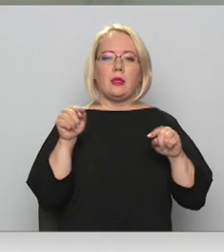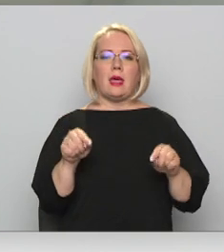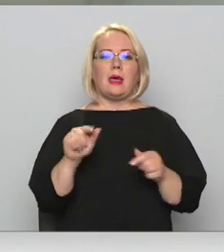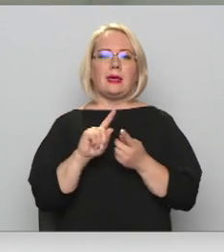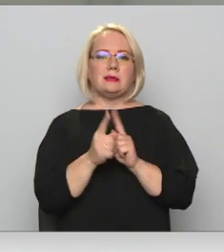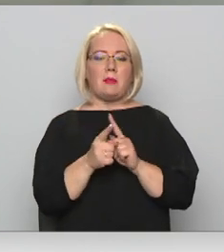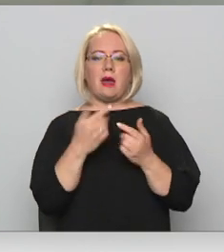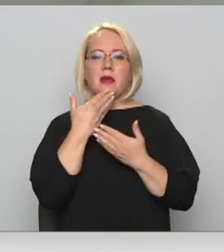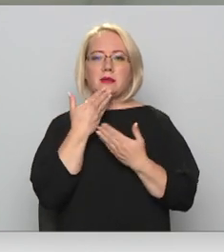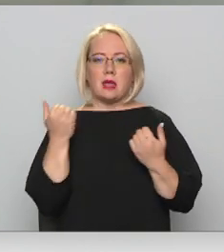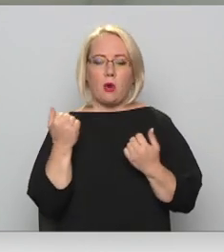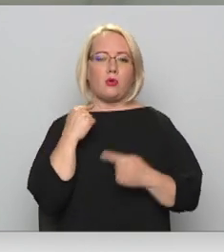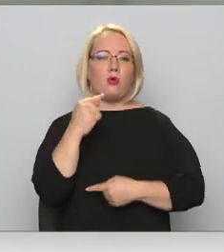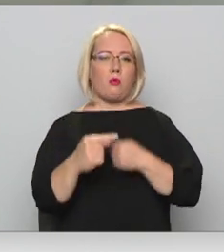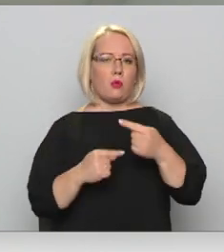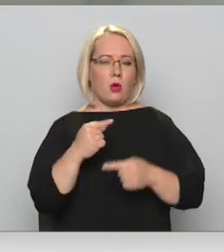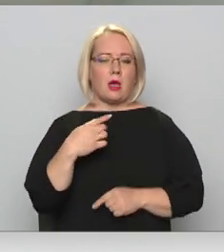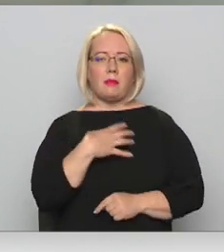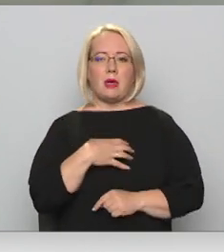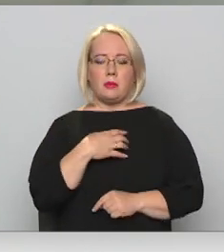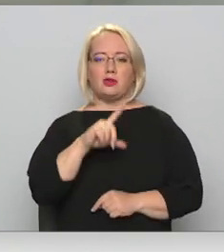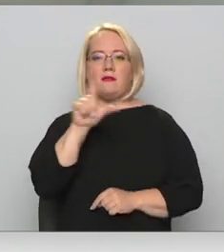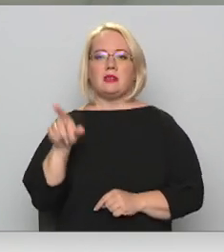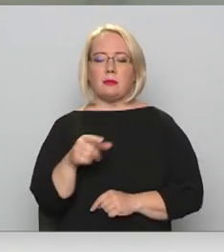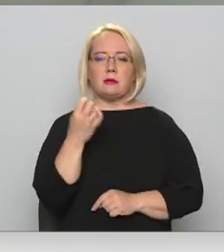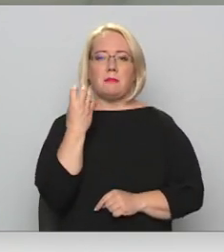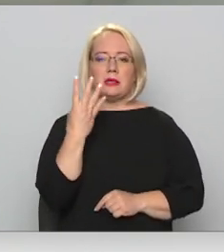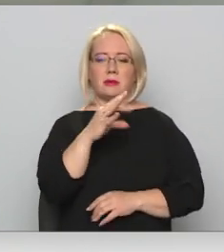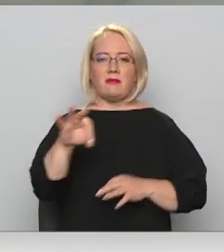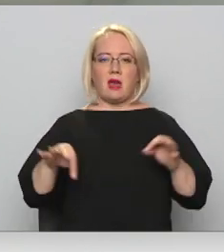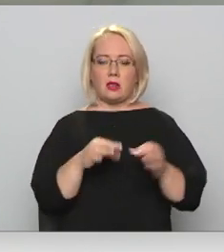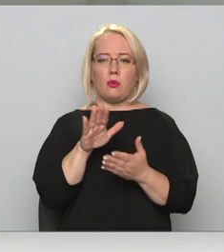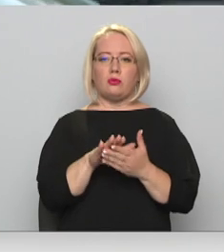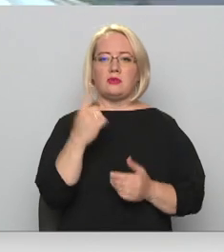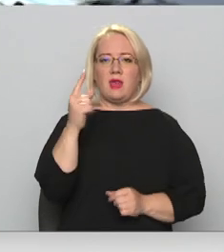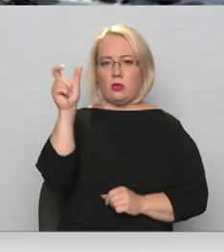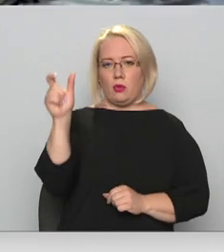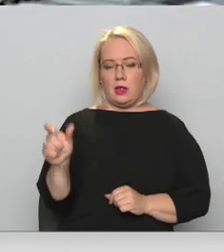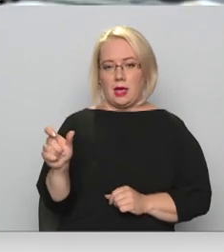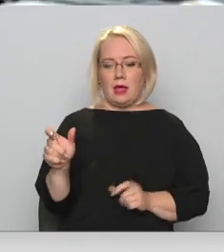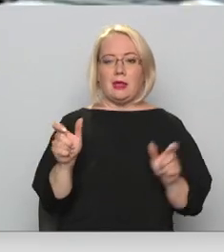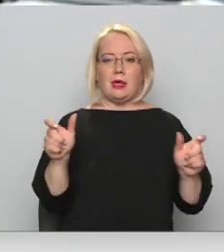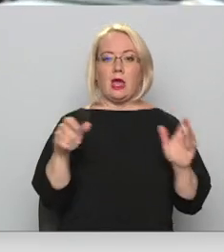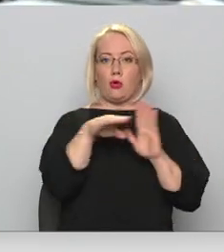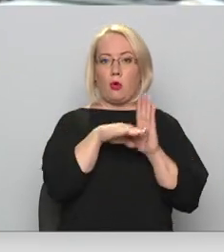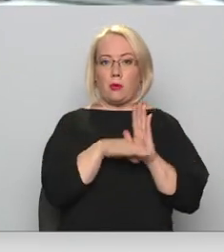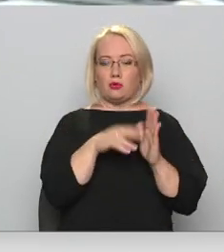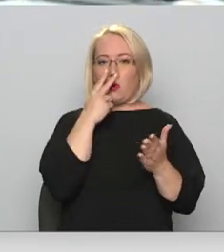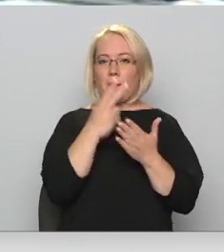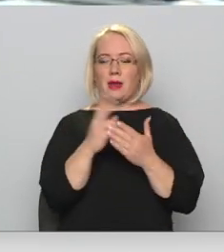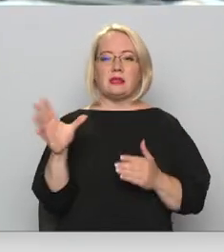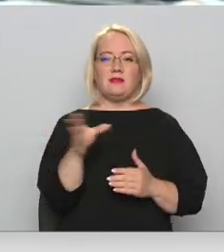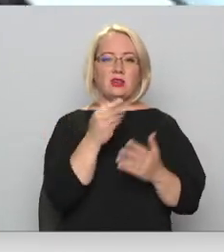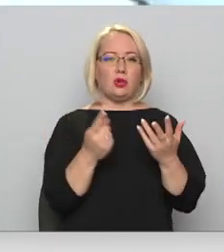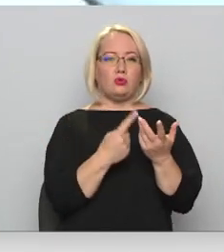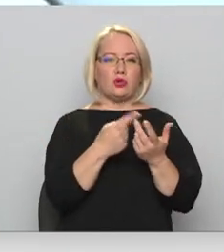izmaiņas nav, jo pojām ir nepieciešams 15 kvadrātmetru uz vienu klientu. Ierobežojums, ko paredz visi uzskaitītie